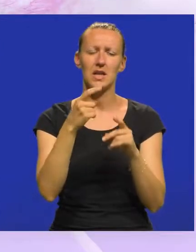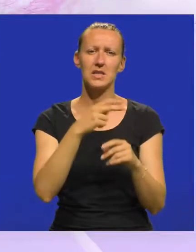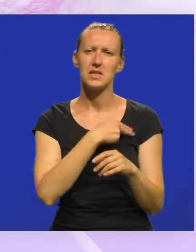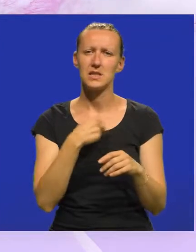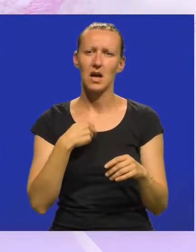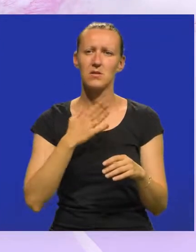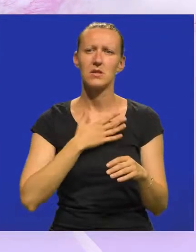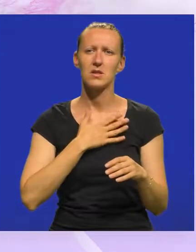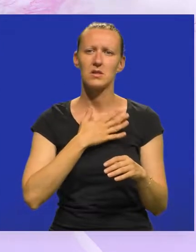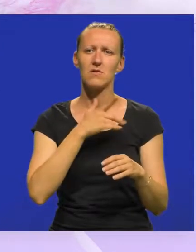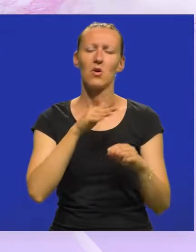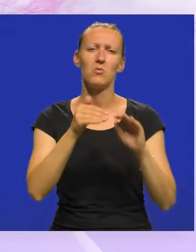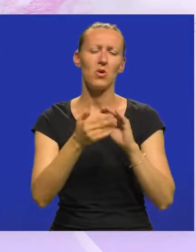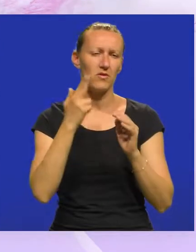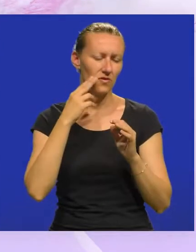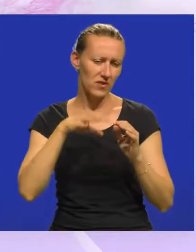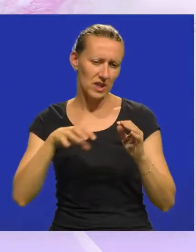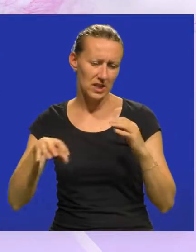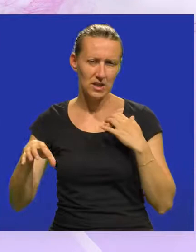Zagreba sa svojim podizvođačima.